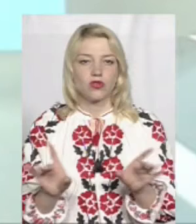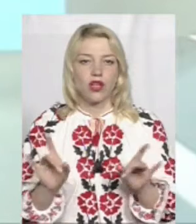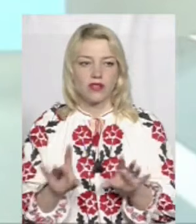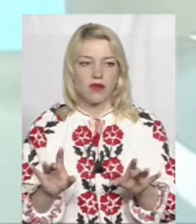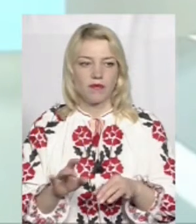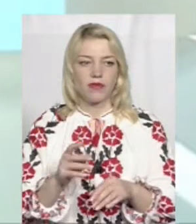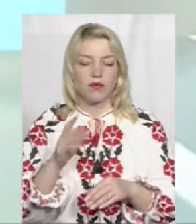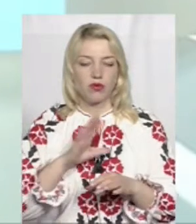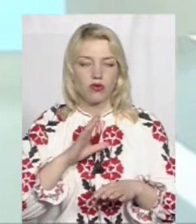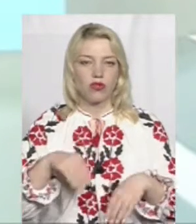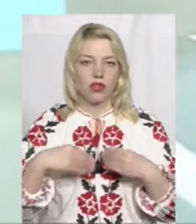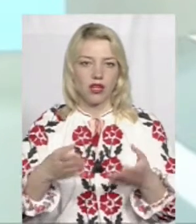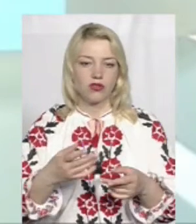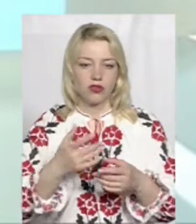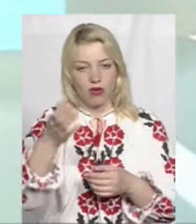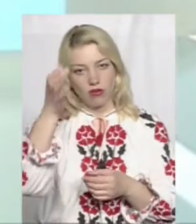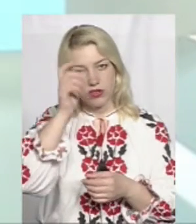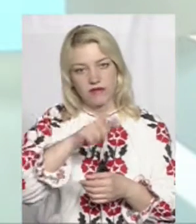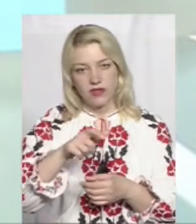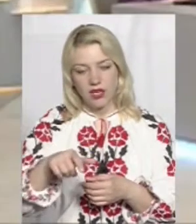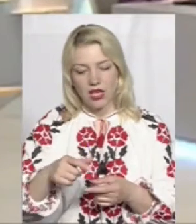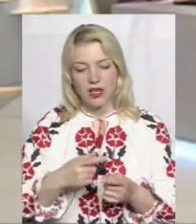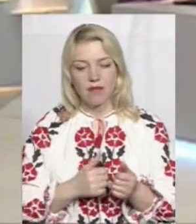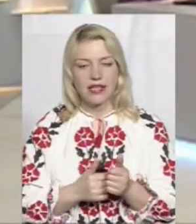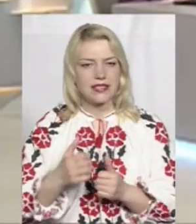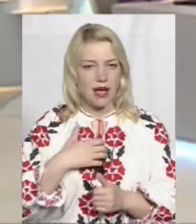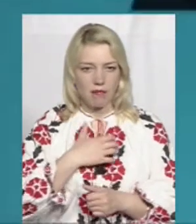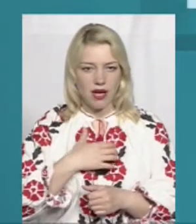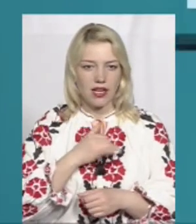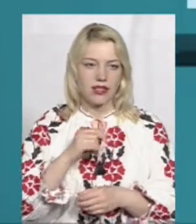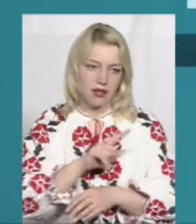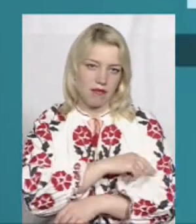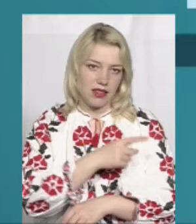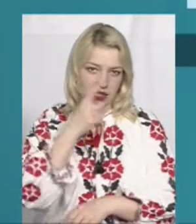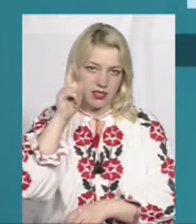було надано освітянам насамперед. Ну і, зрозуміло, медики знають.